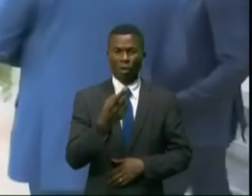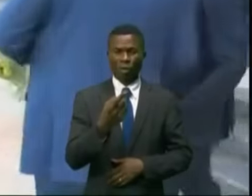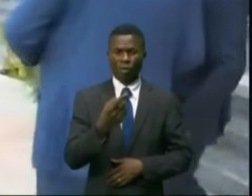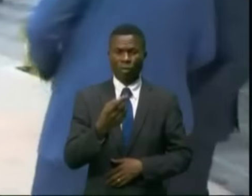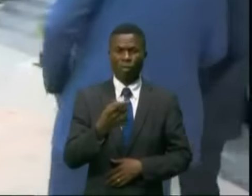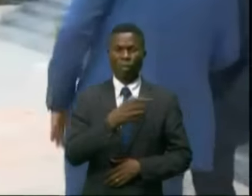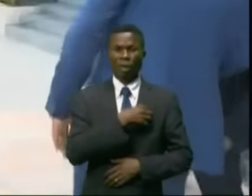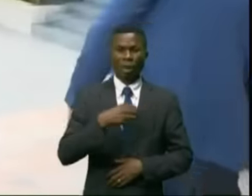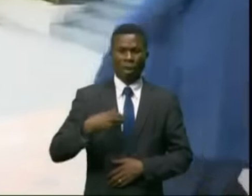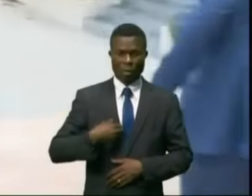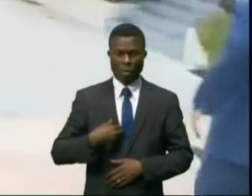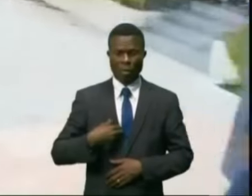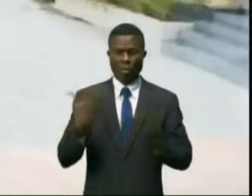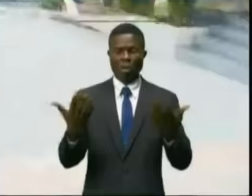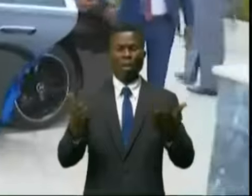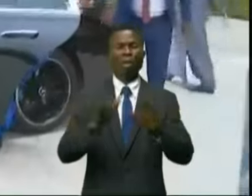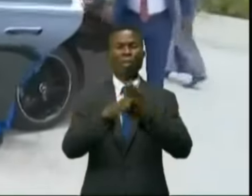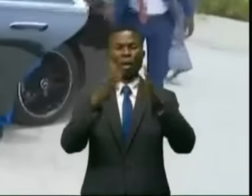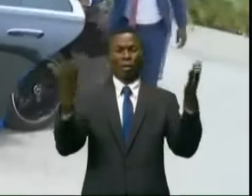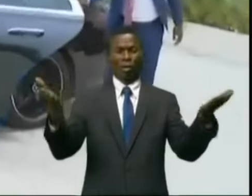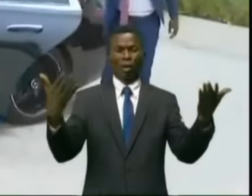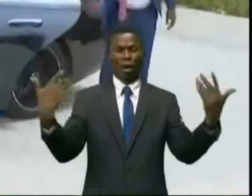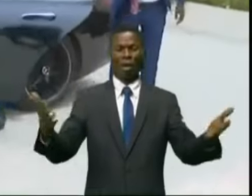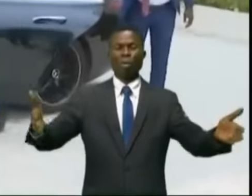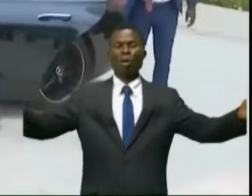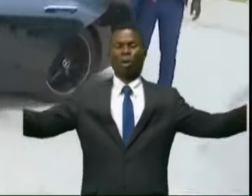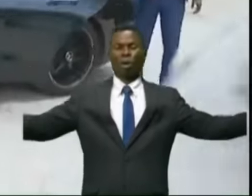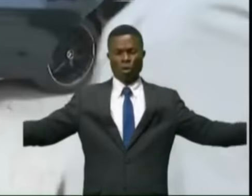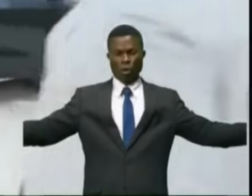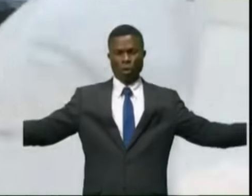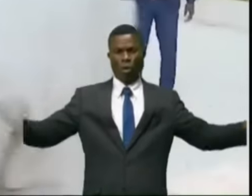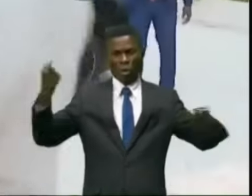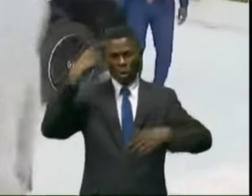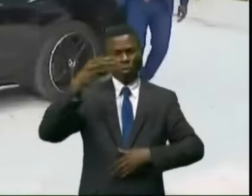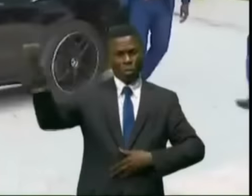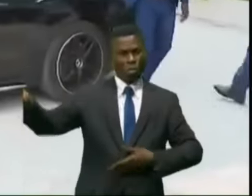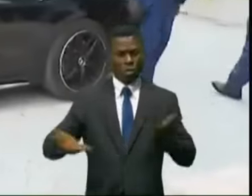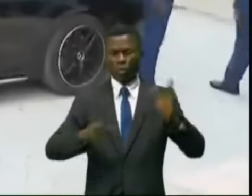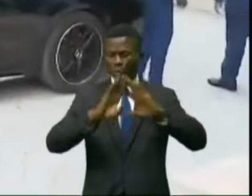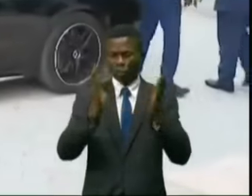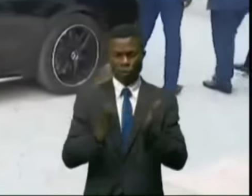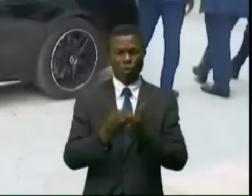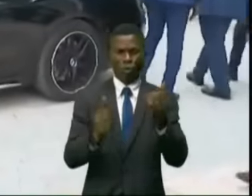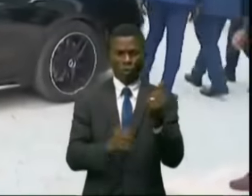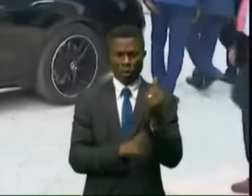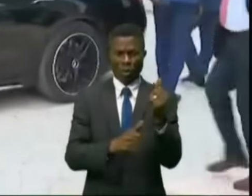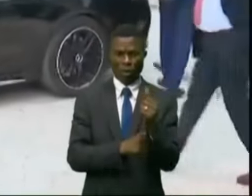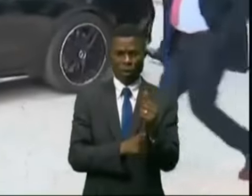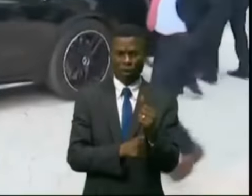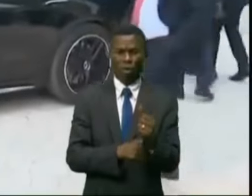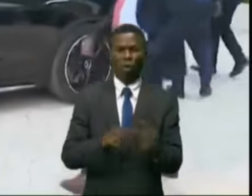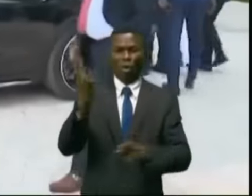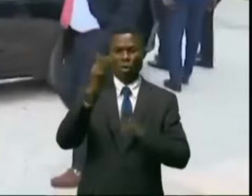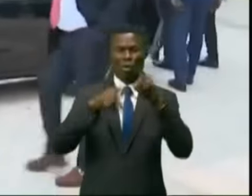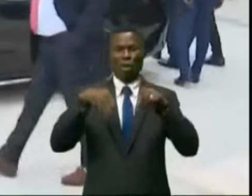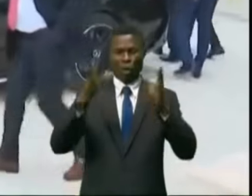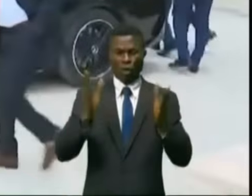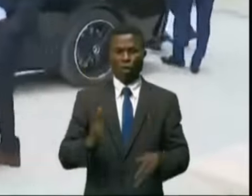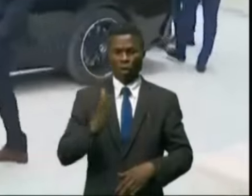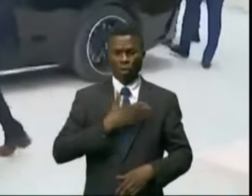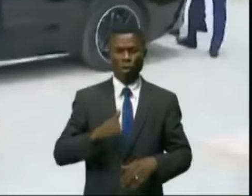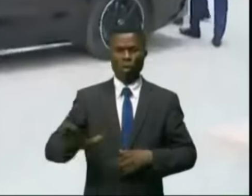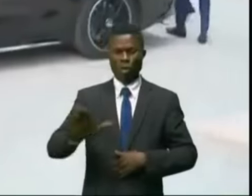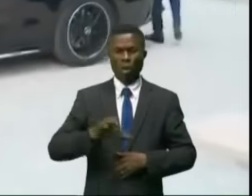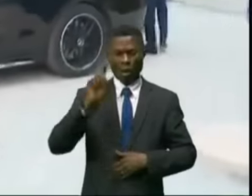Ma main reste tendue et mes bras grandement ouverts pour accueillir toutes celles et ceux de mes compatriotes qui